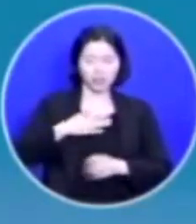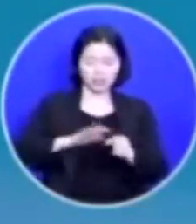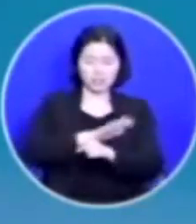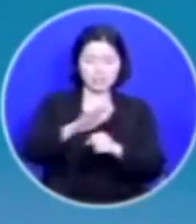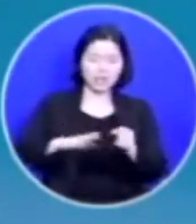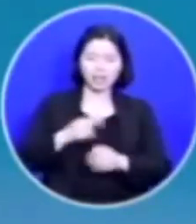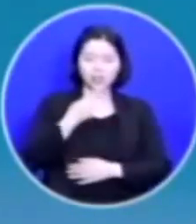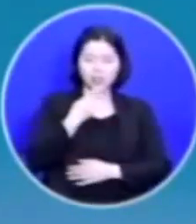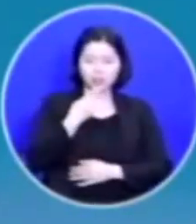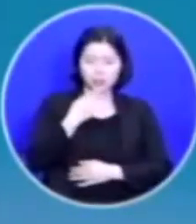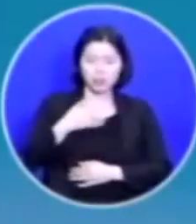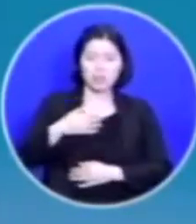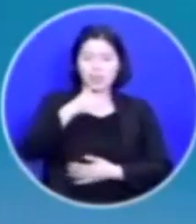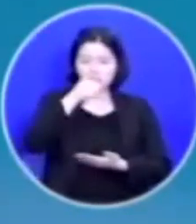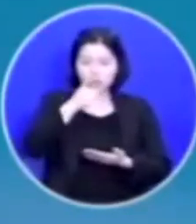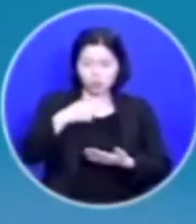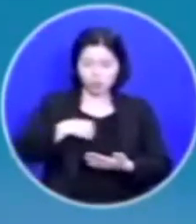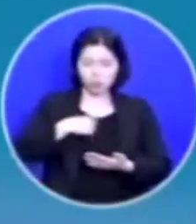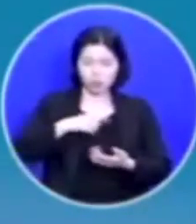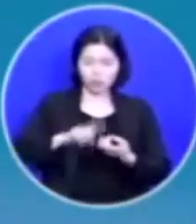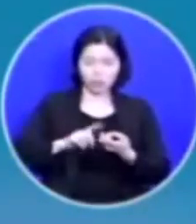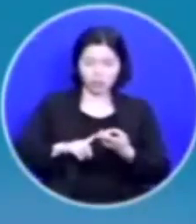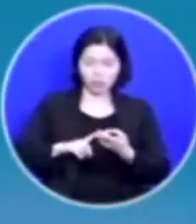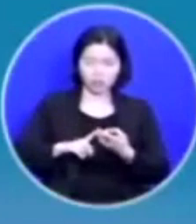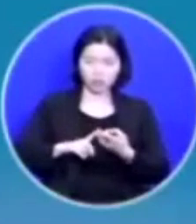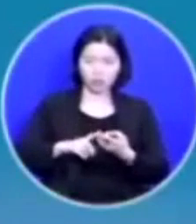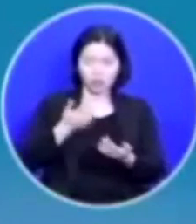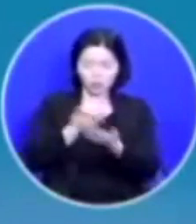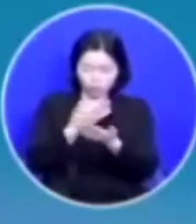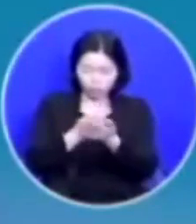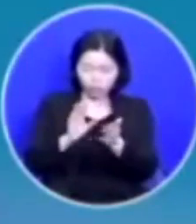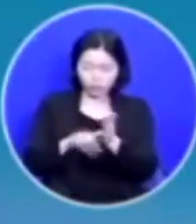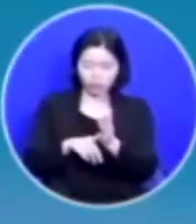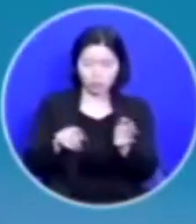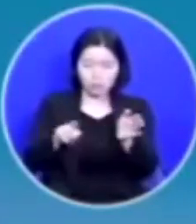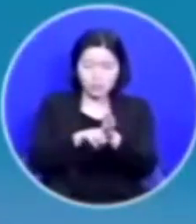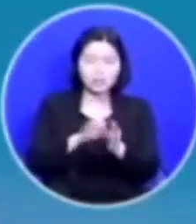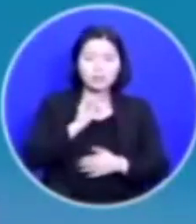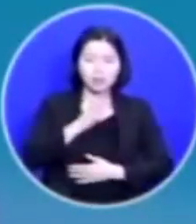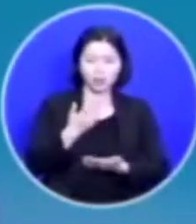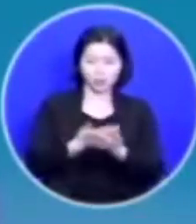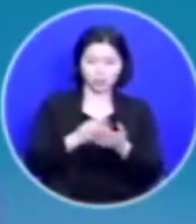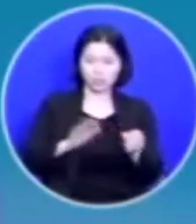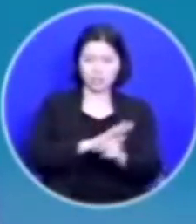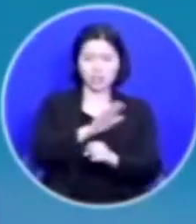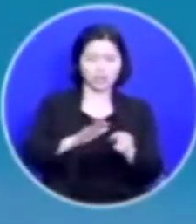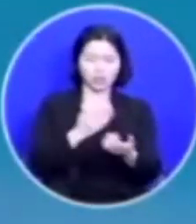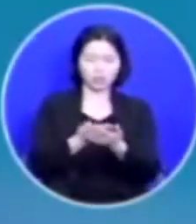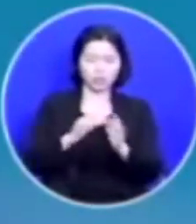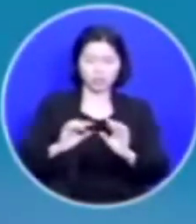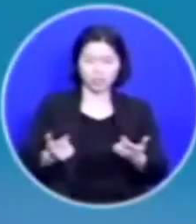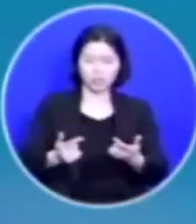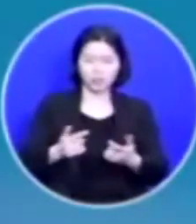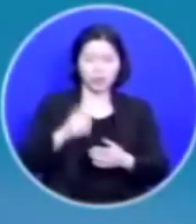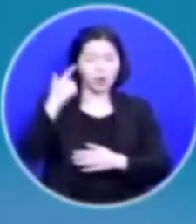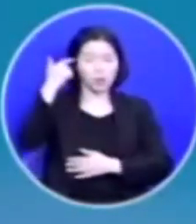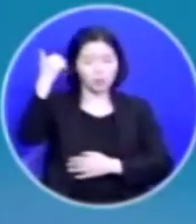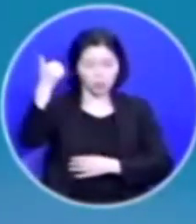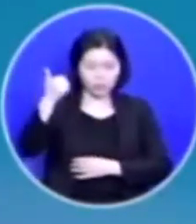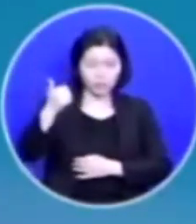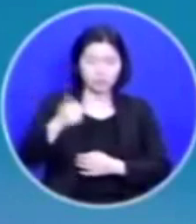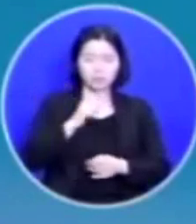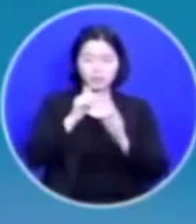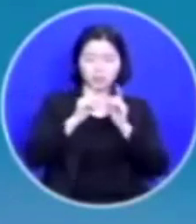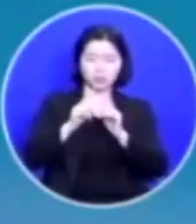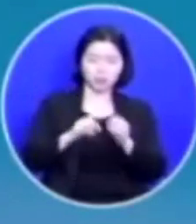저에 대해서 기도할 때도 믿음만 구했지 사랑은 구하지 않았습니다 목사님 말씀 중에 믿음 소망 사랑은